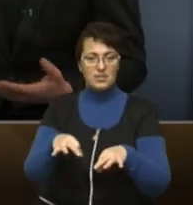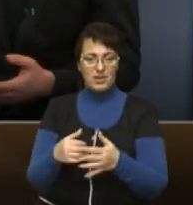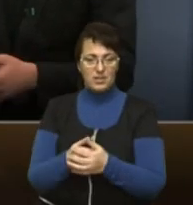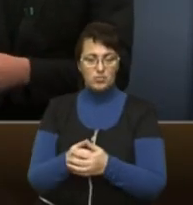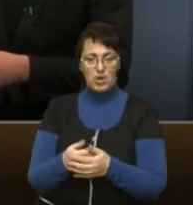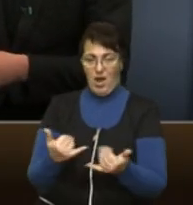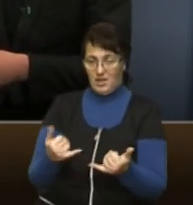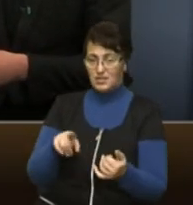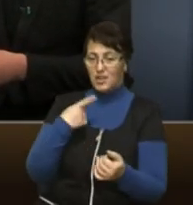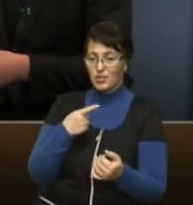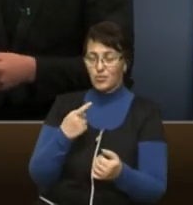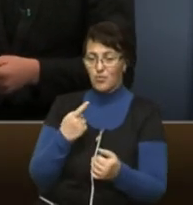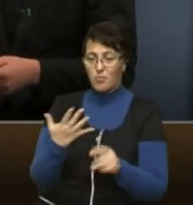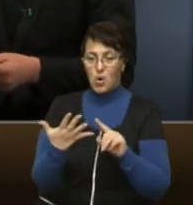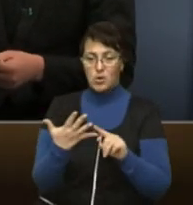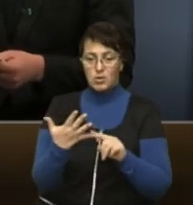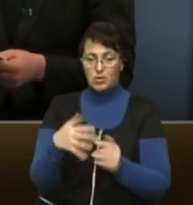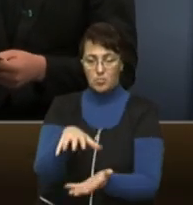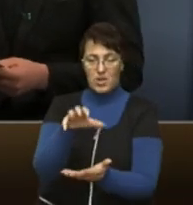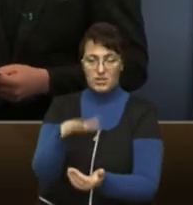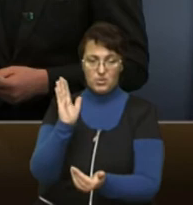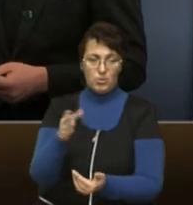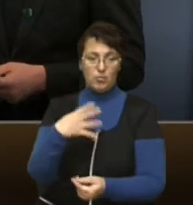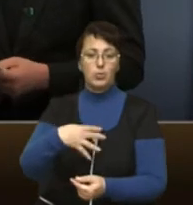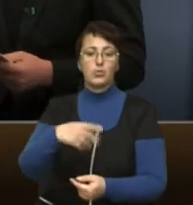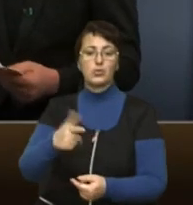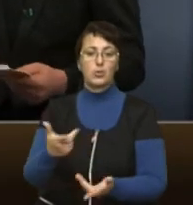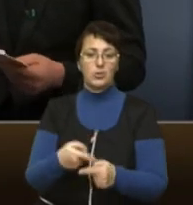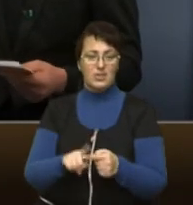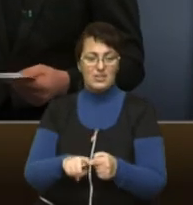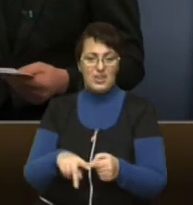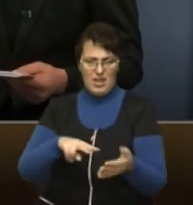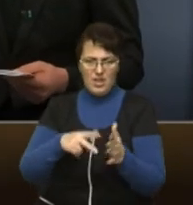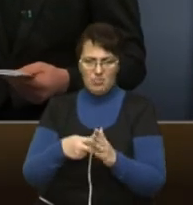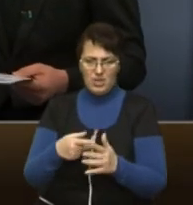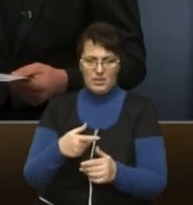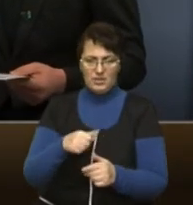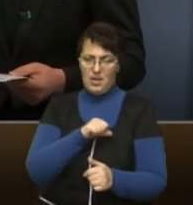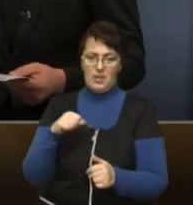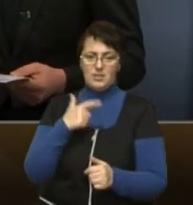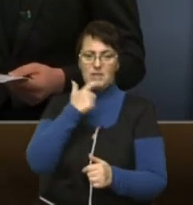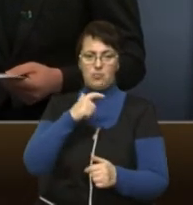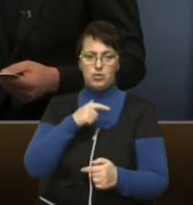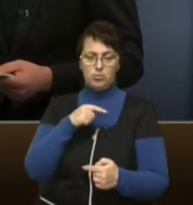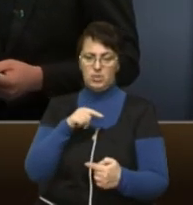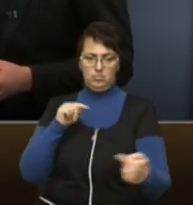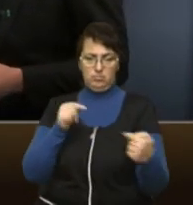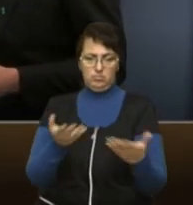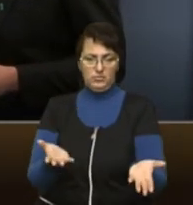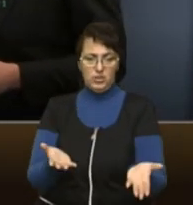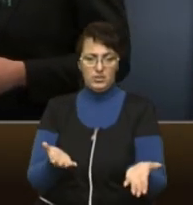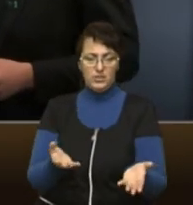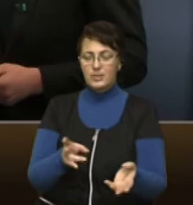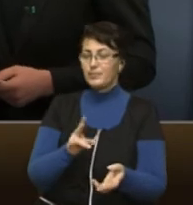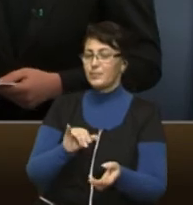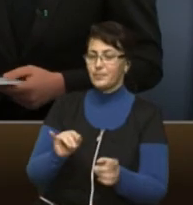Тобто ця концепція розвитку громадського транспорту і паркування, вона сама собі перечить? Чи ні? Ні. Правильно я розумію? Не